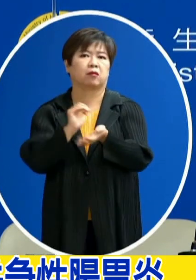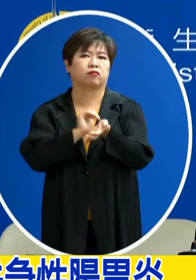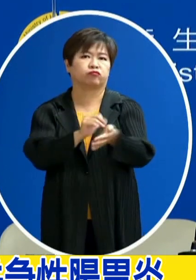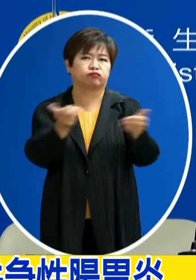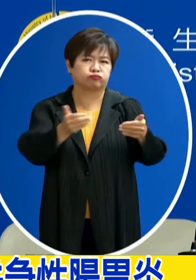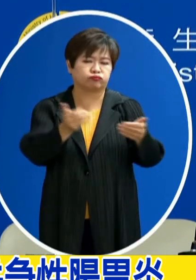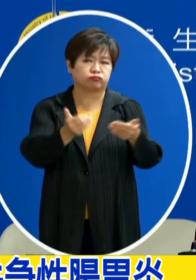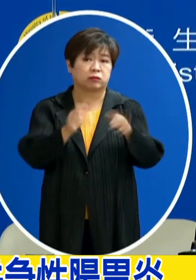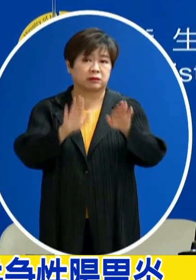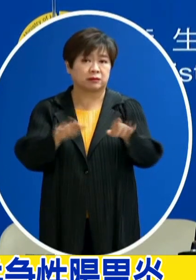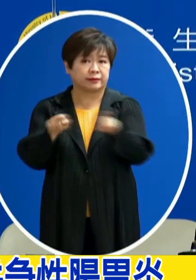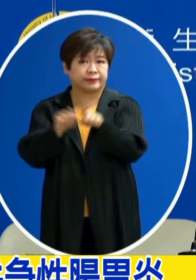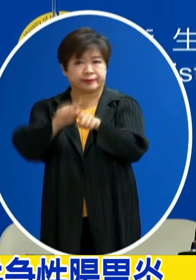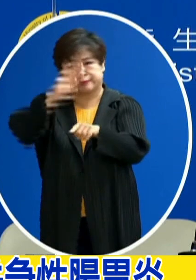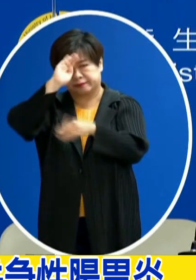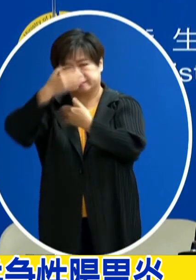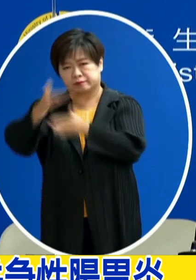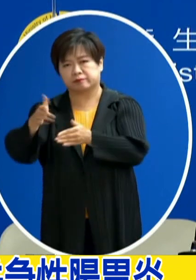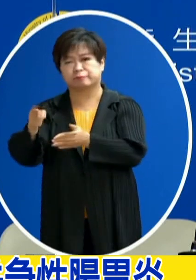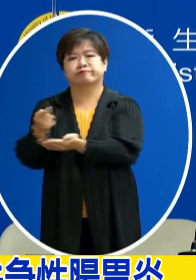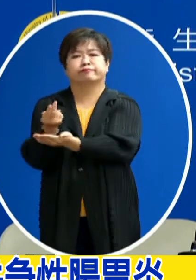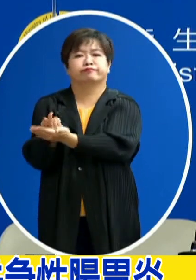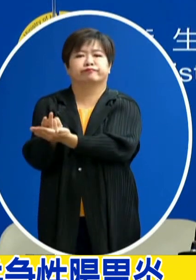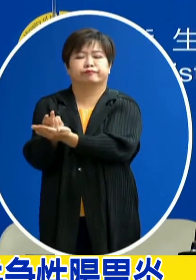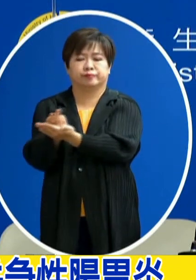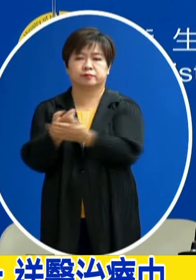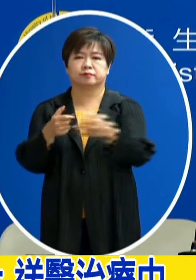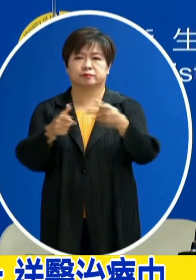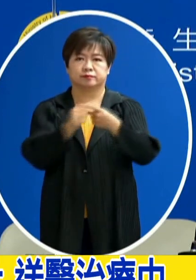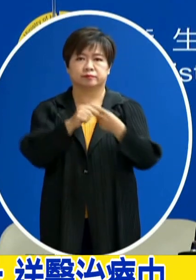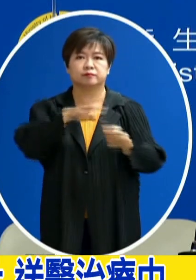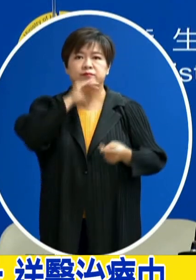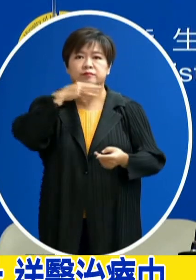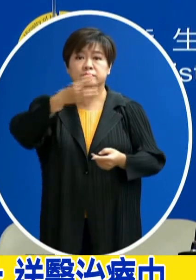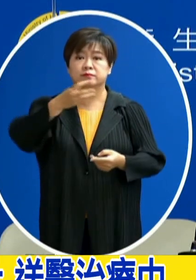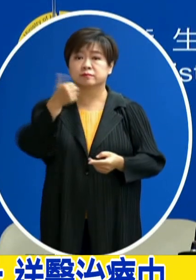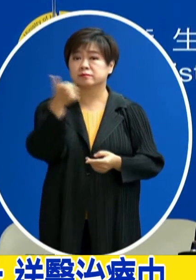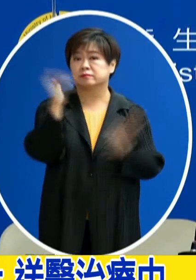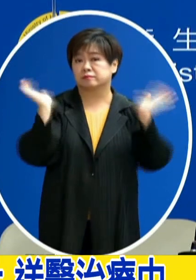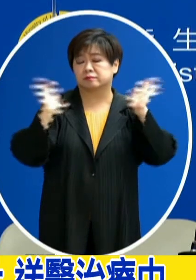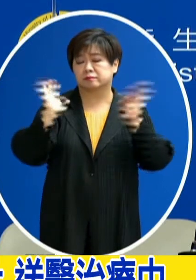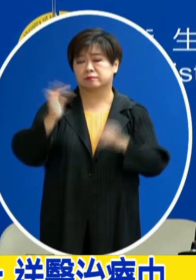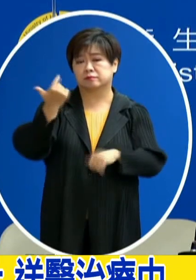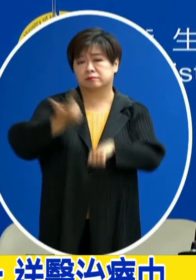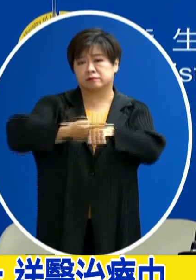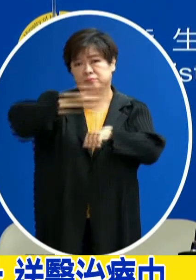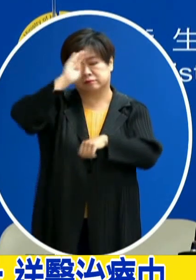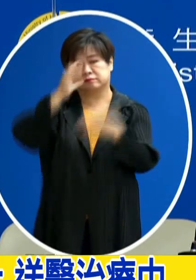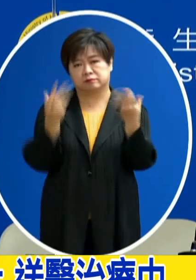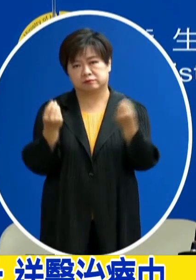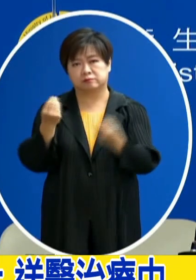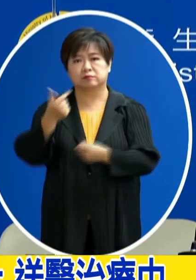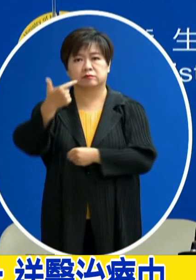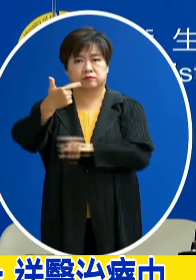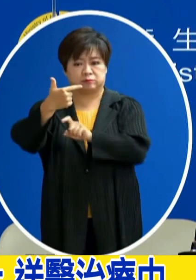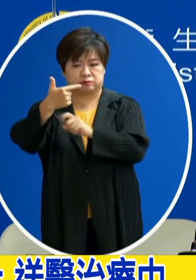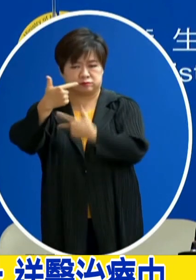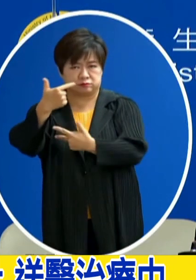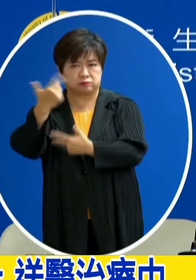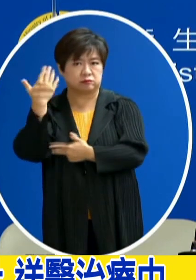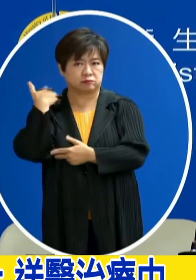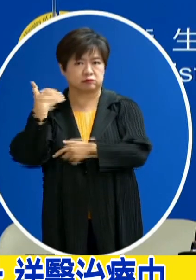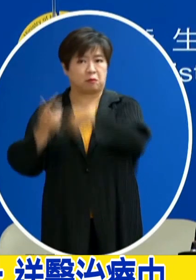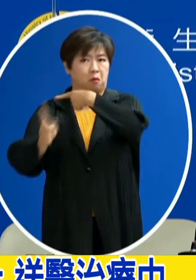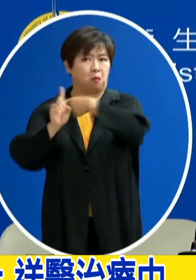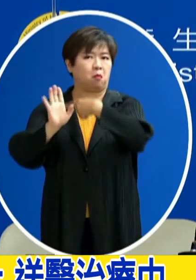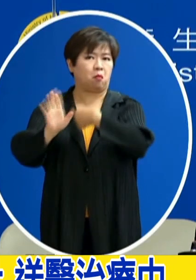一般病房當中治療 第二位是三歲男童 也是沒有慢性病史 6月17號曾確診過